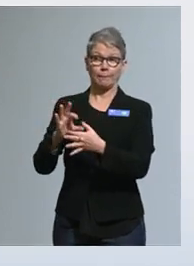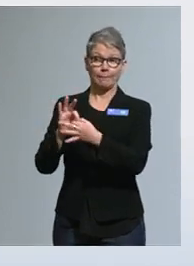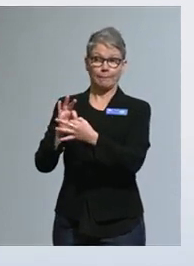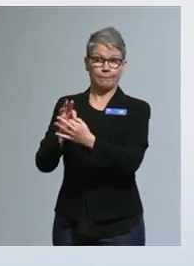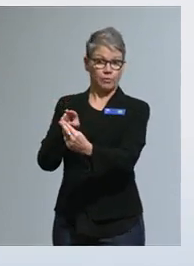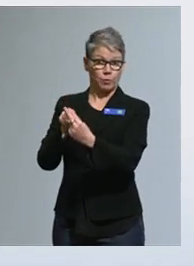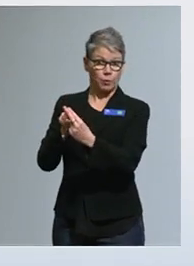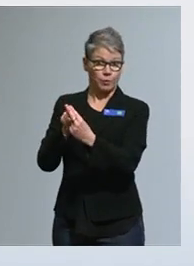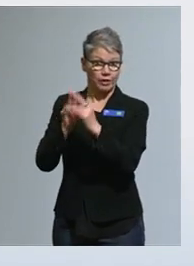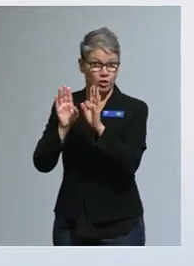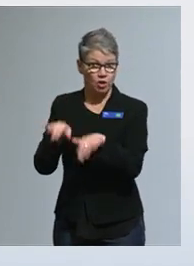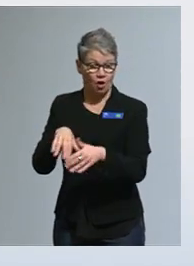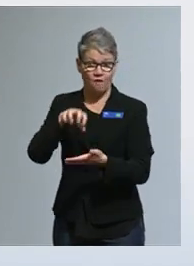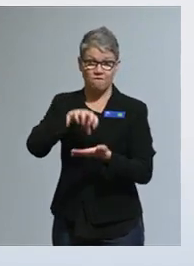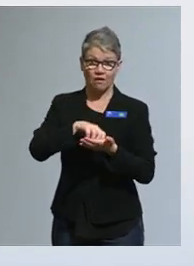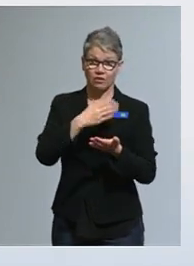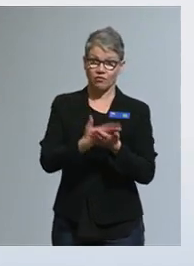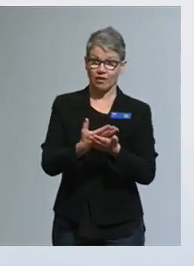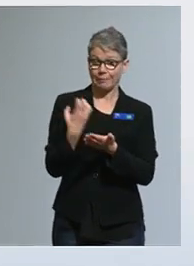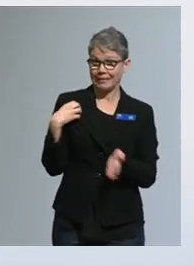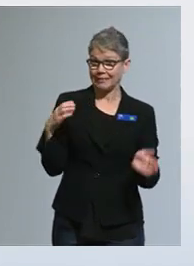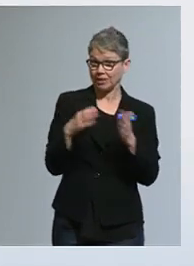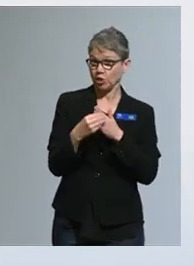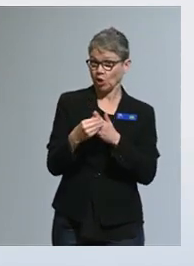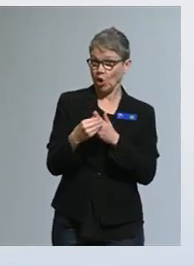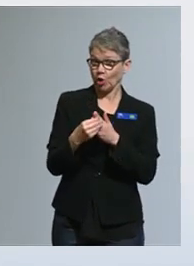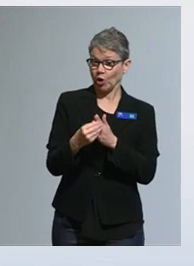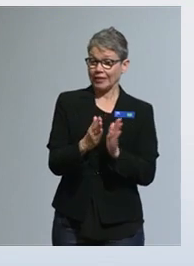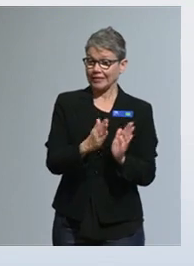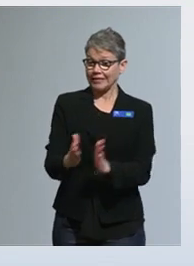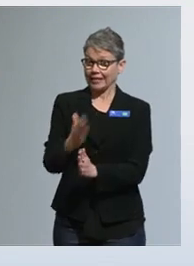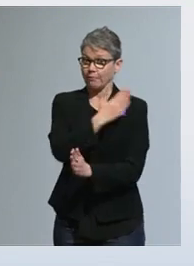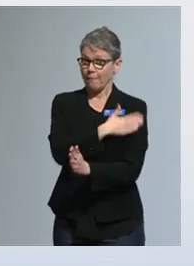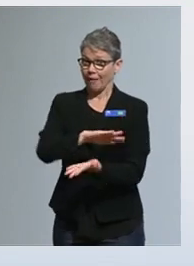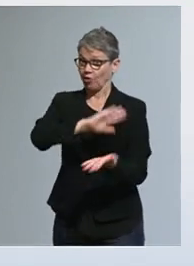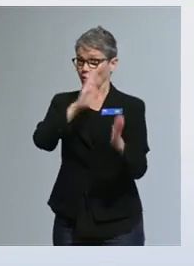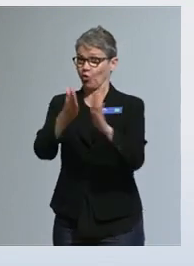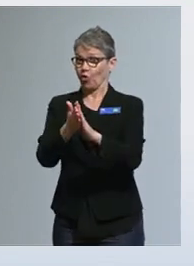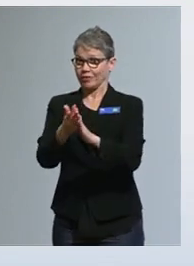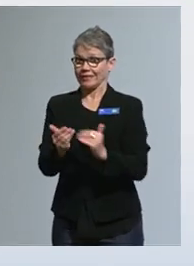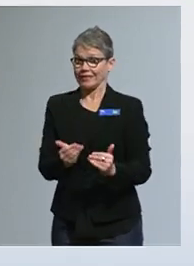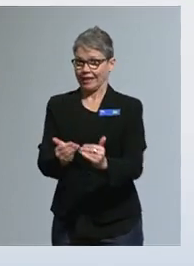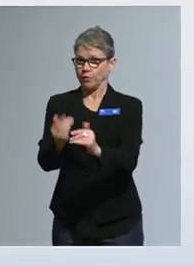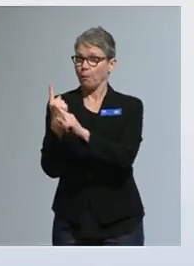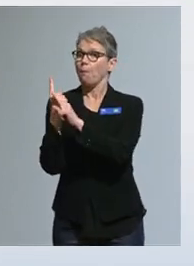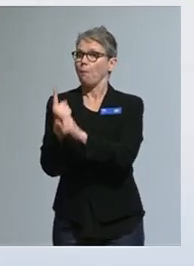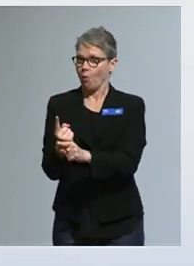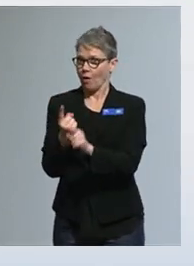mukana valtiovarainministeriön johdolla aloitetun järjestelmäpalvelukokonaisuuden kehitystyössä.